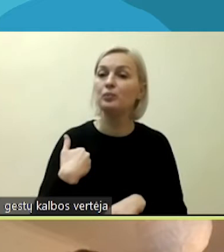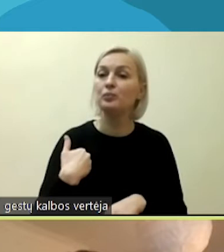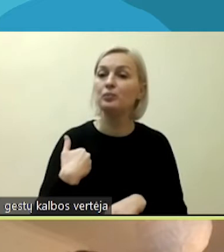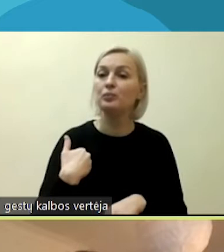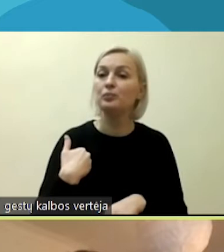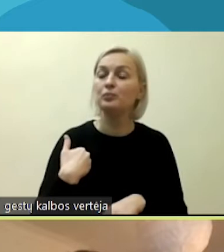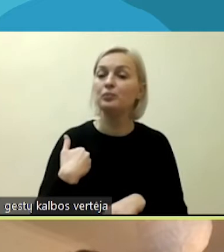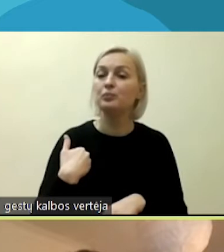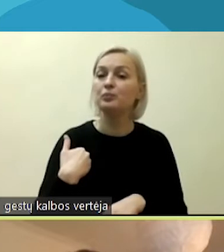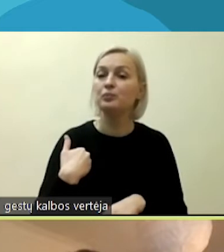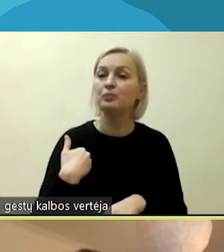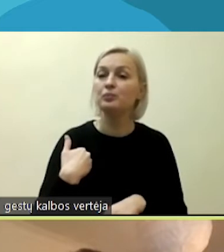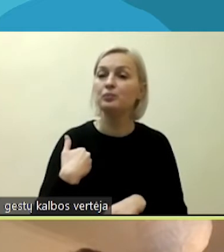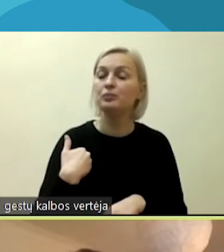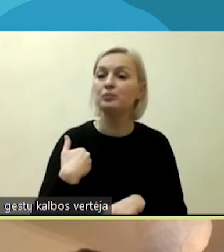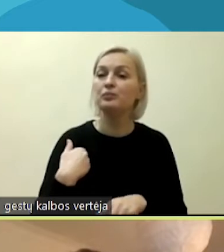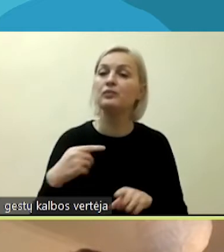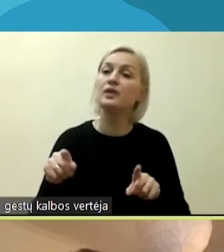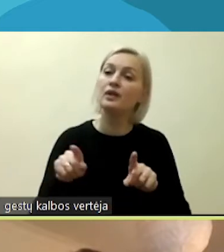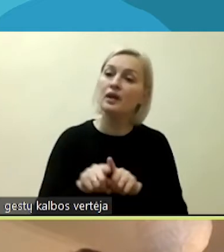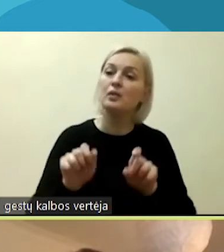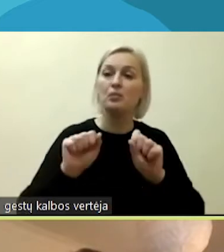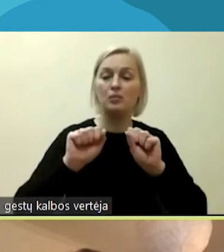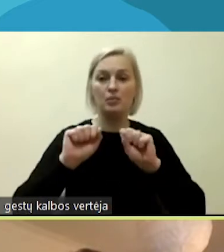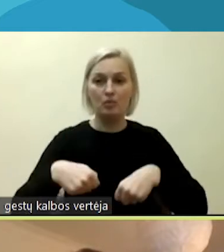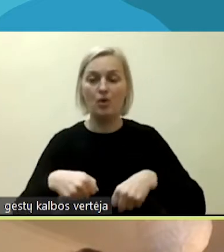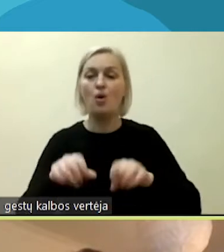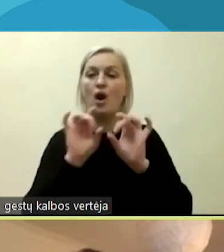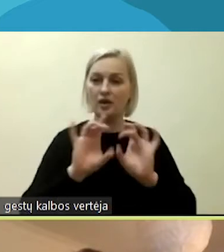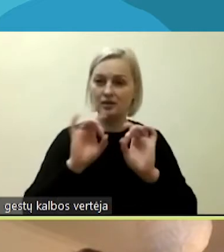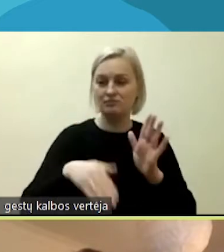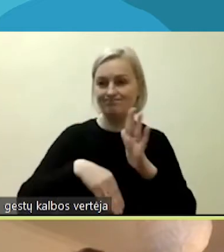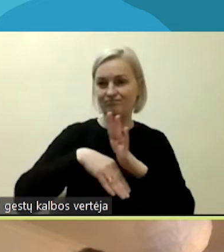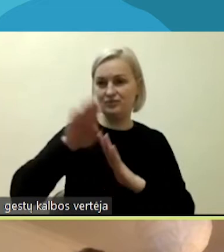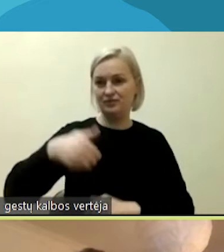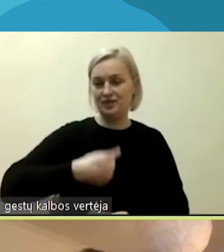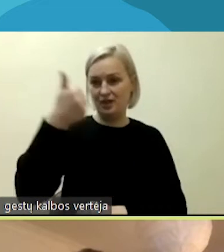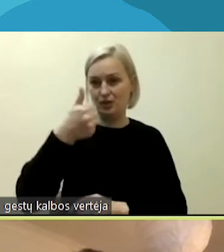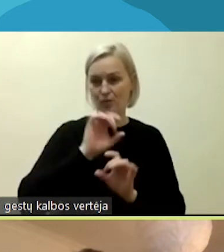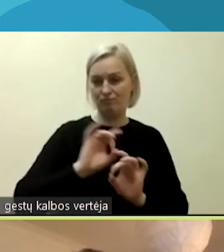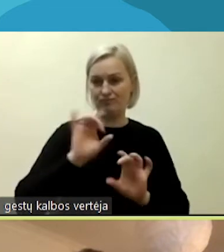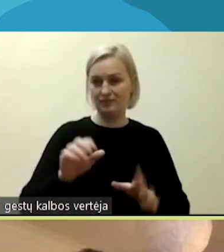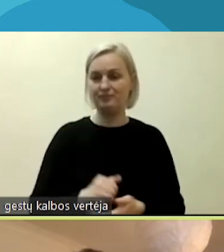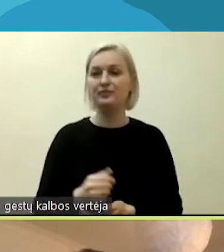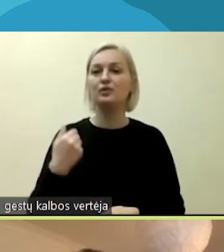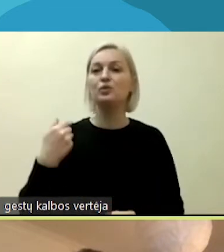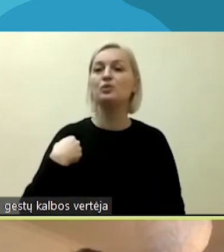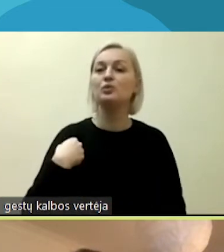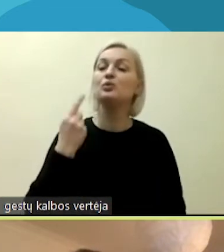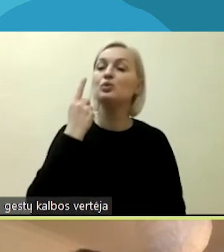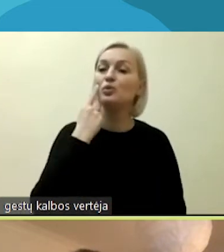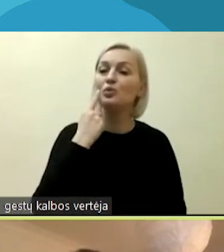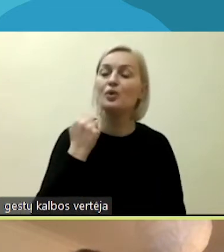pat galėtume pagerinti ataskaitas. Norėčiau padėkoti mūsų